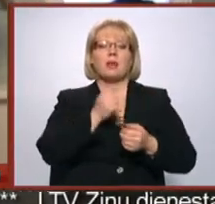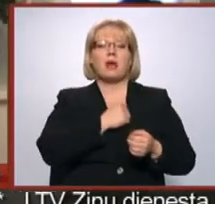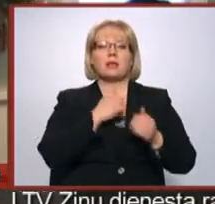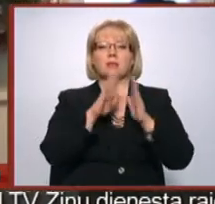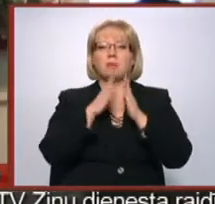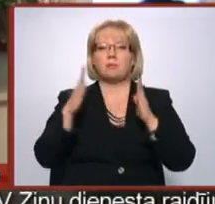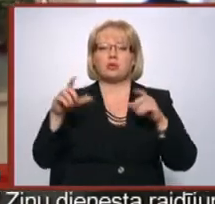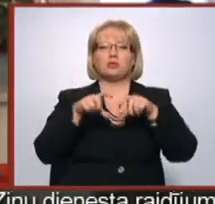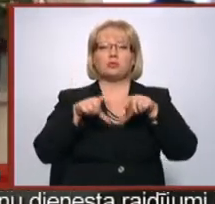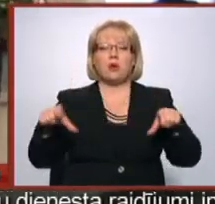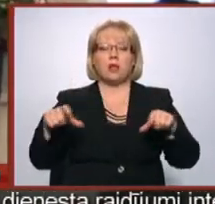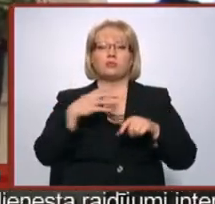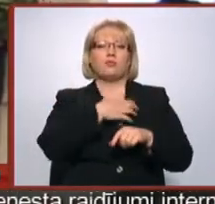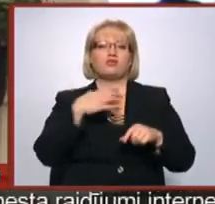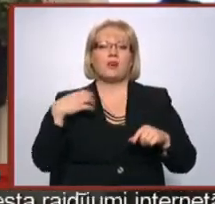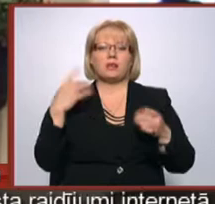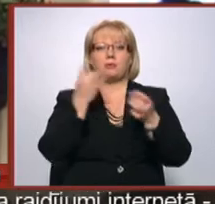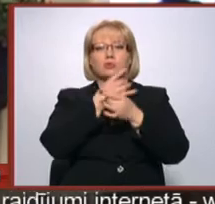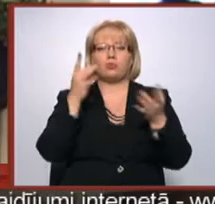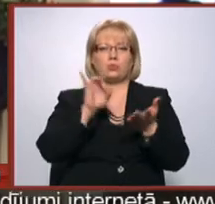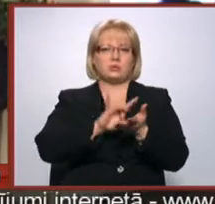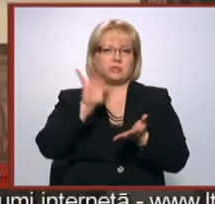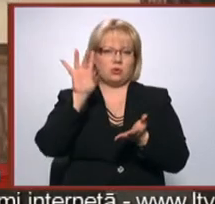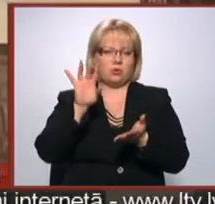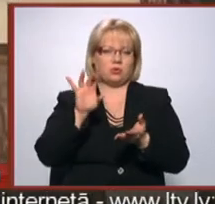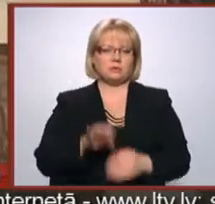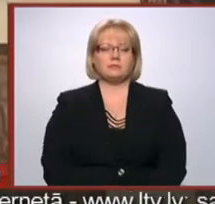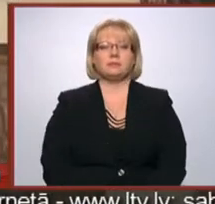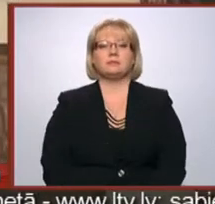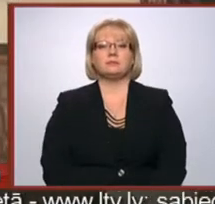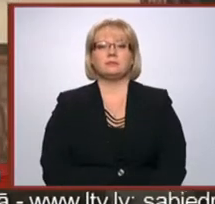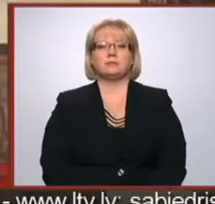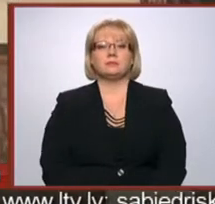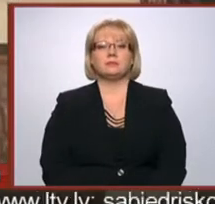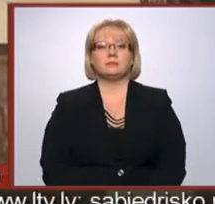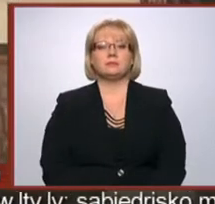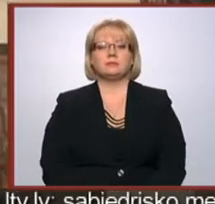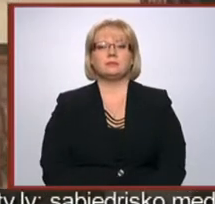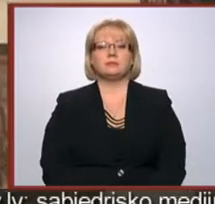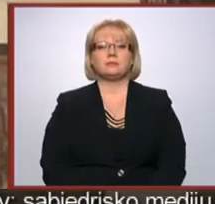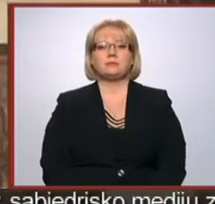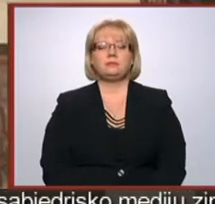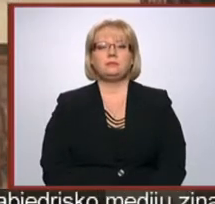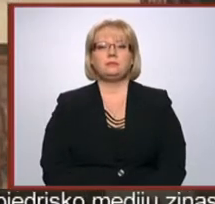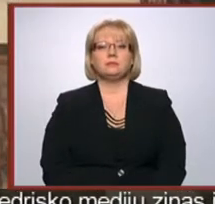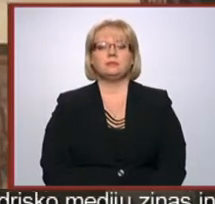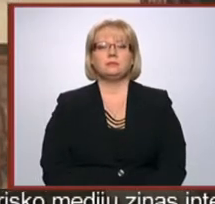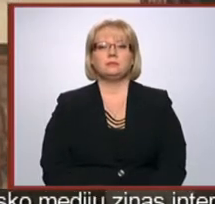bibliotēkās, skolās un pašvaldību kultūras centros. Agnese Gusaru, Andrejs Mažāns, Latgalis regionālā televīzija.